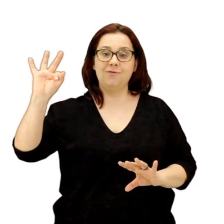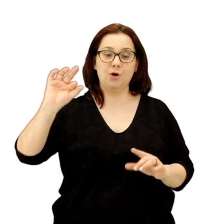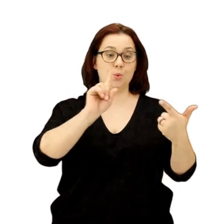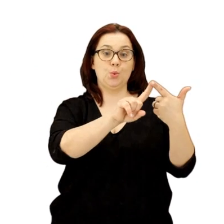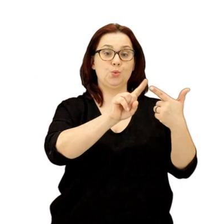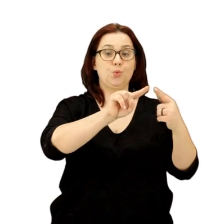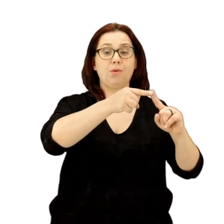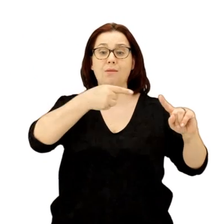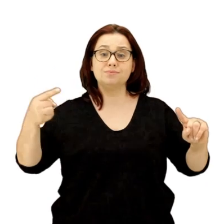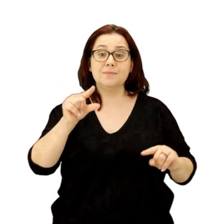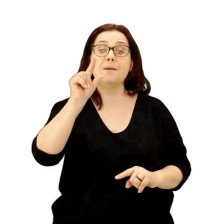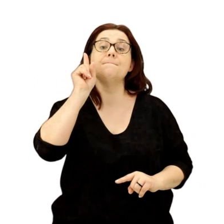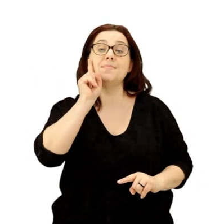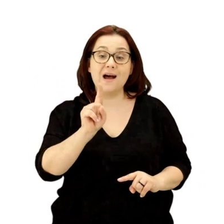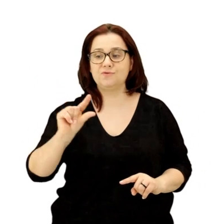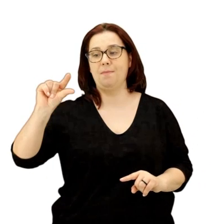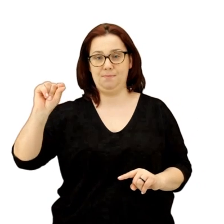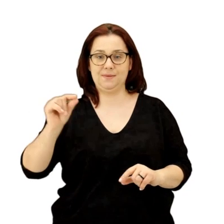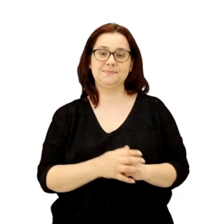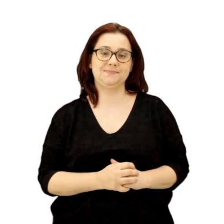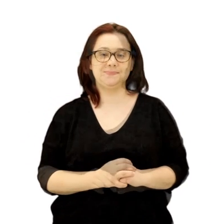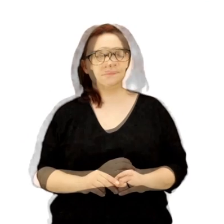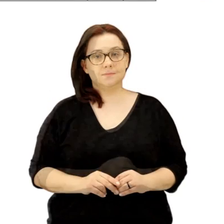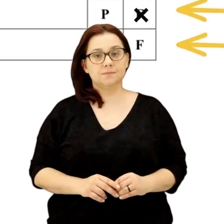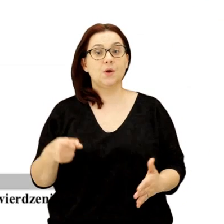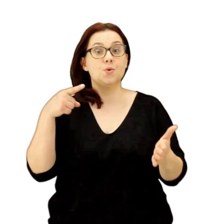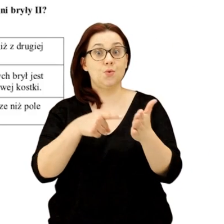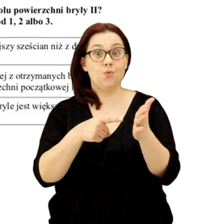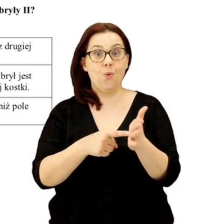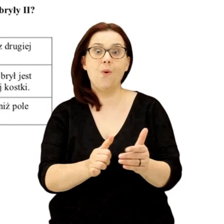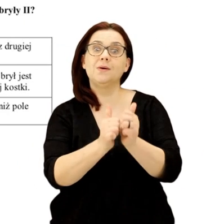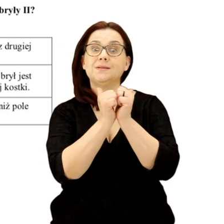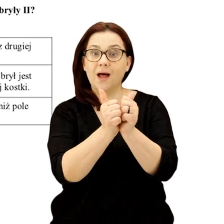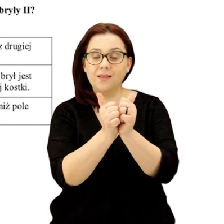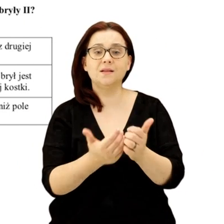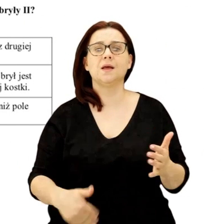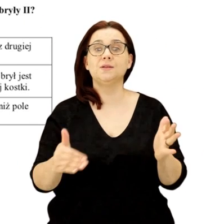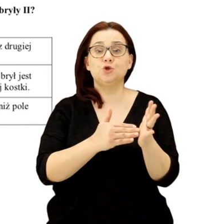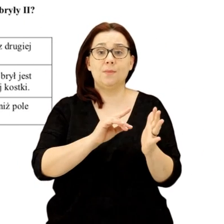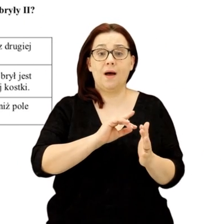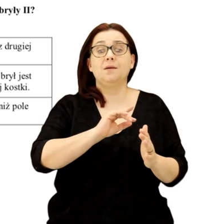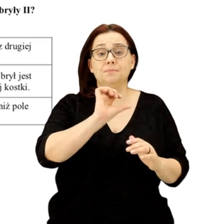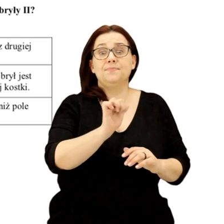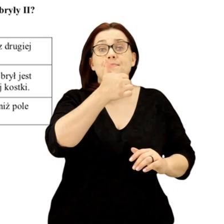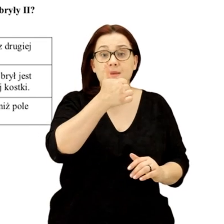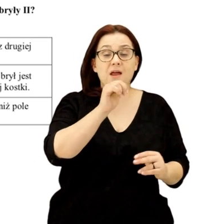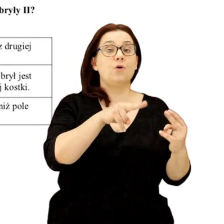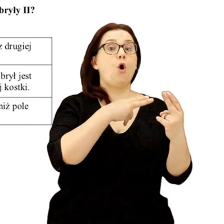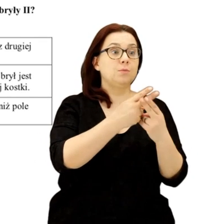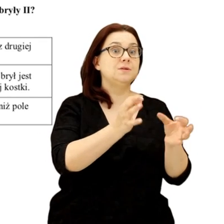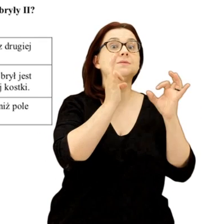to w pierwszym wybieramy literę F, a w drugim P. W takim zadaniu z kolei trzeba najpierw wybrać poprawną